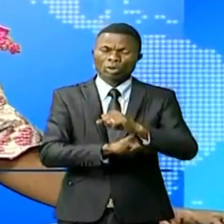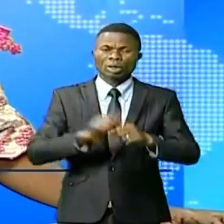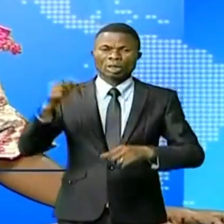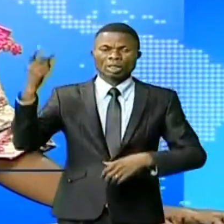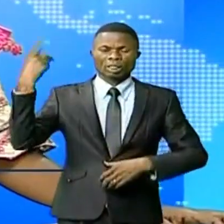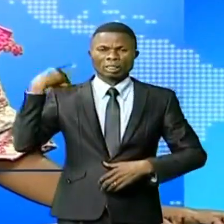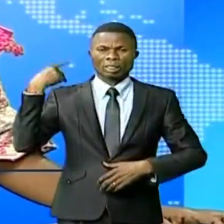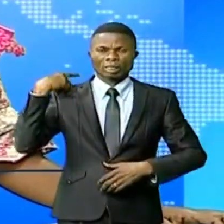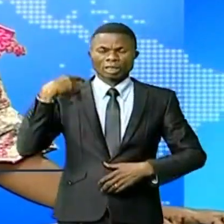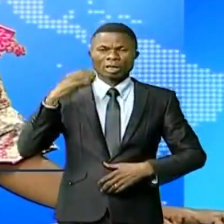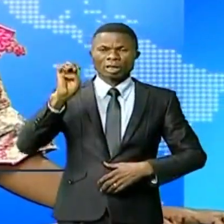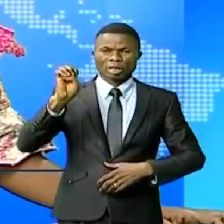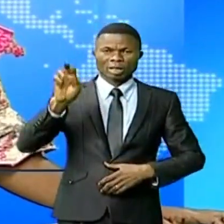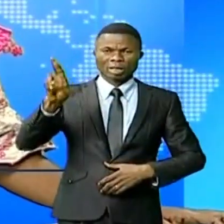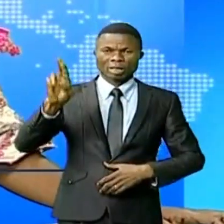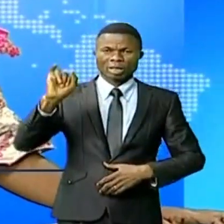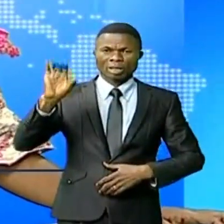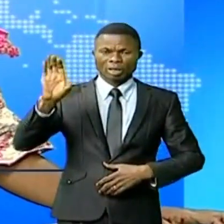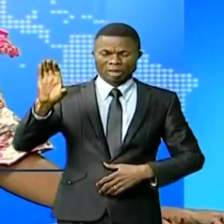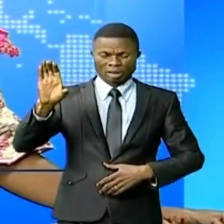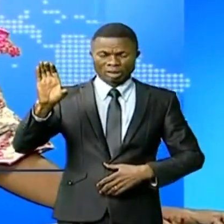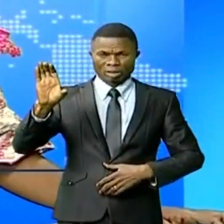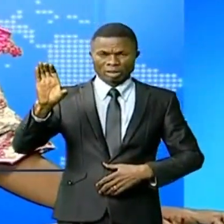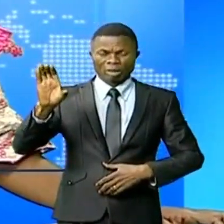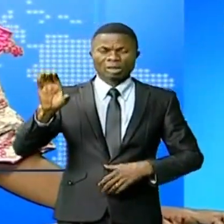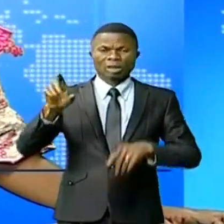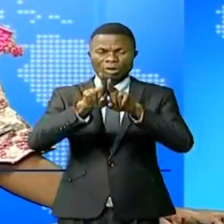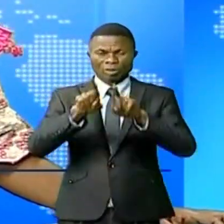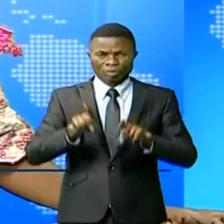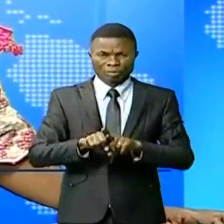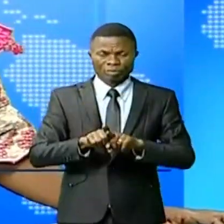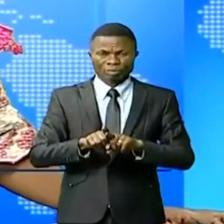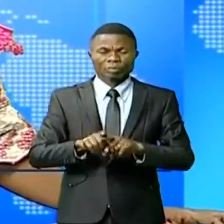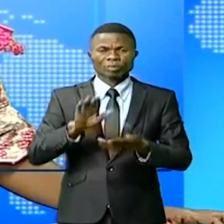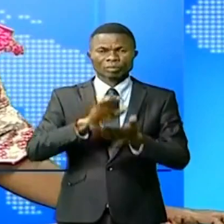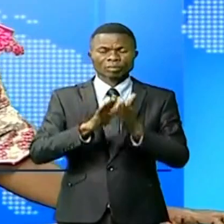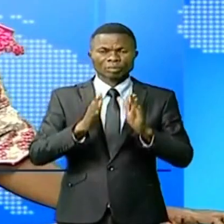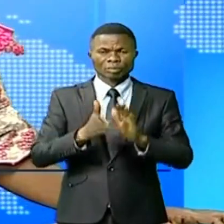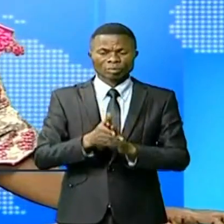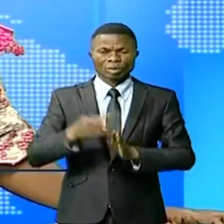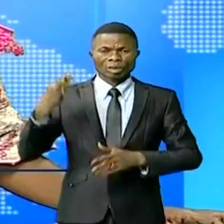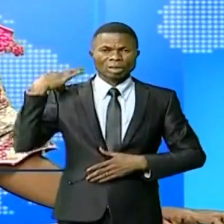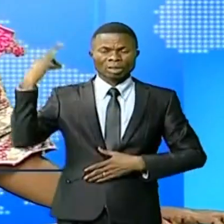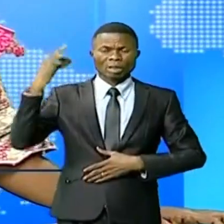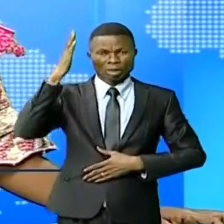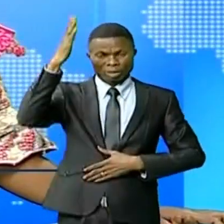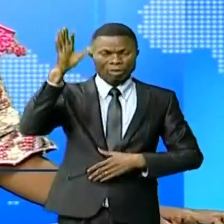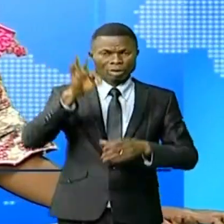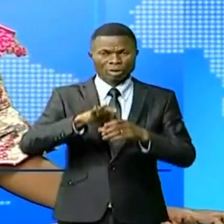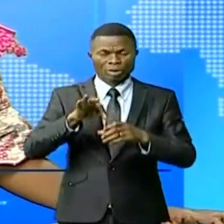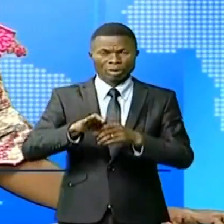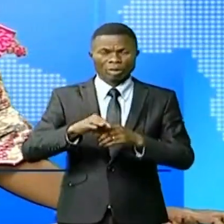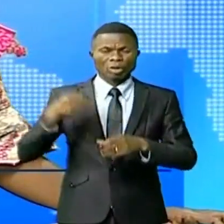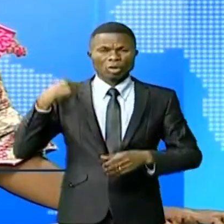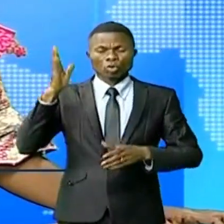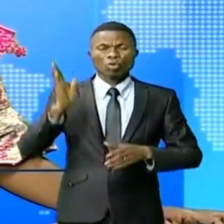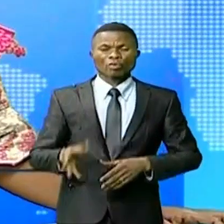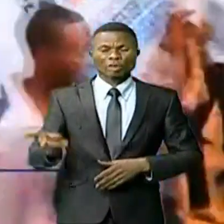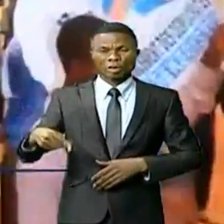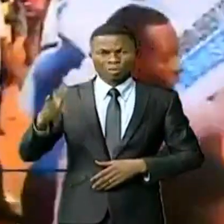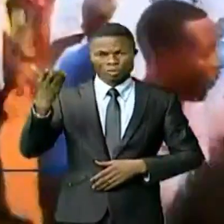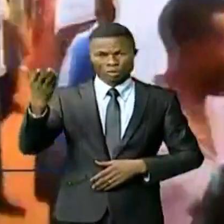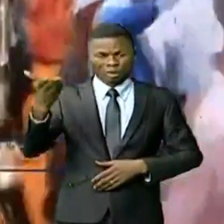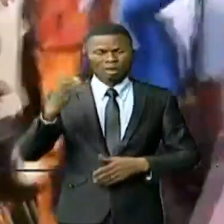Éric Ngalula Ilunga qui sera candidat aux prochaines élections de gouverneurs.